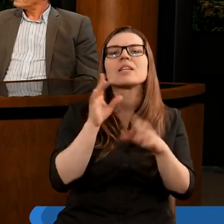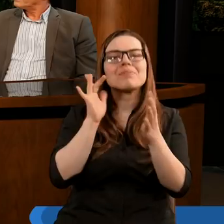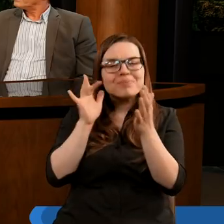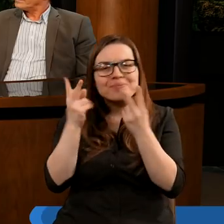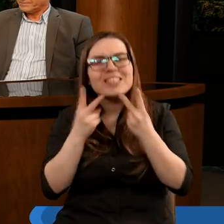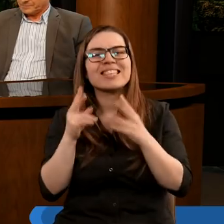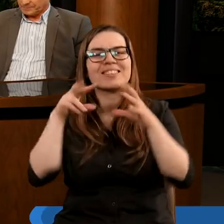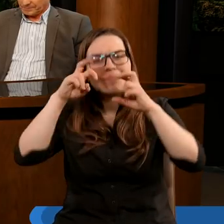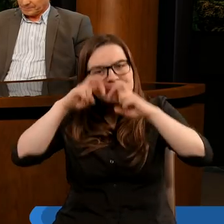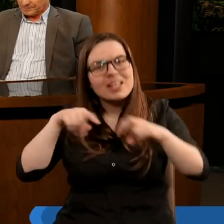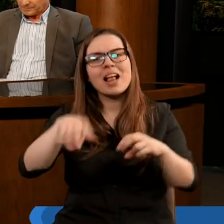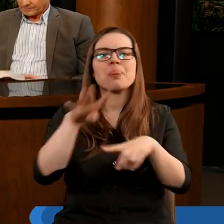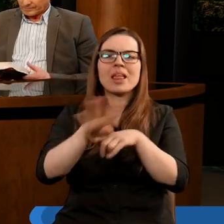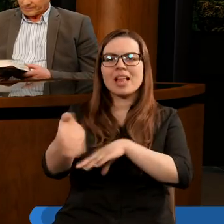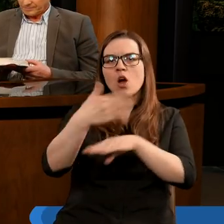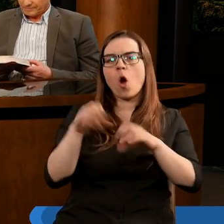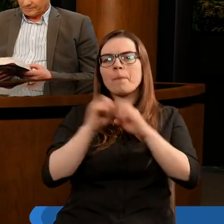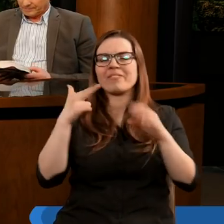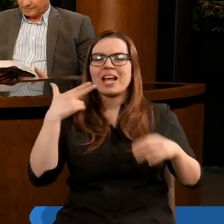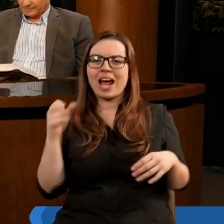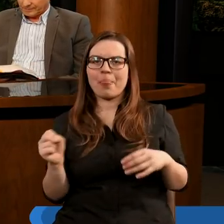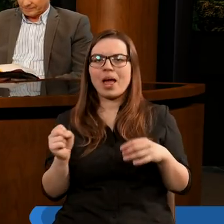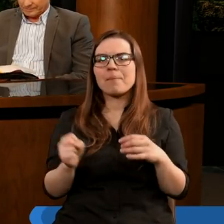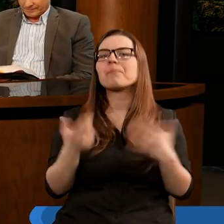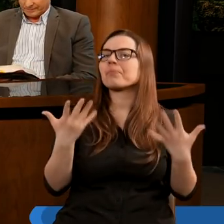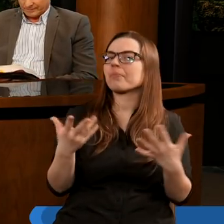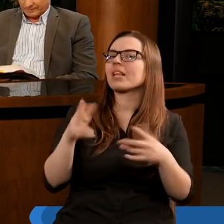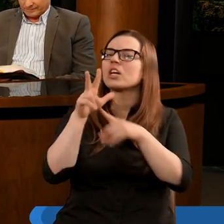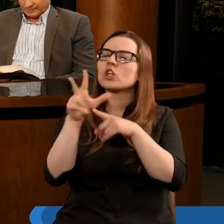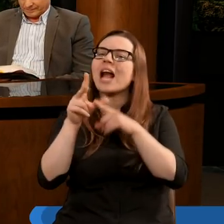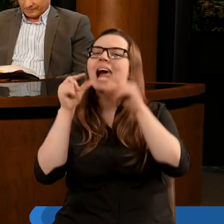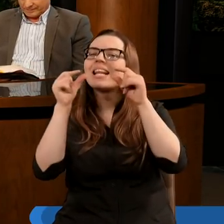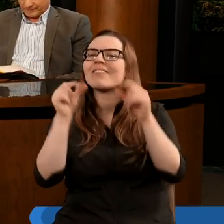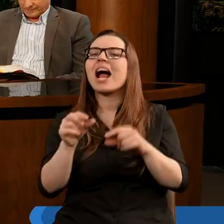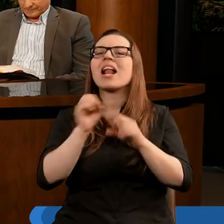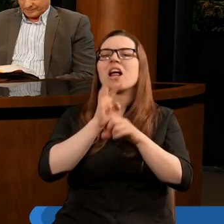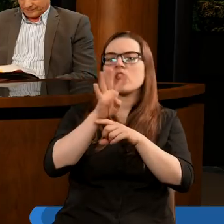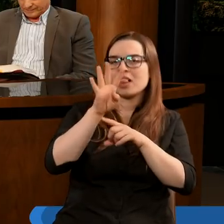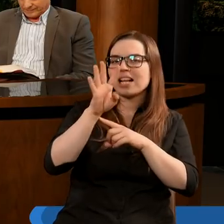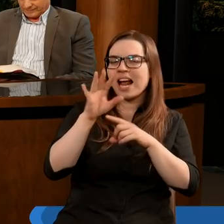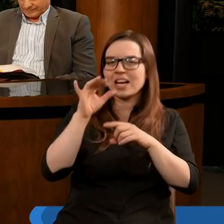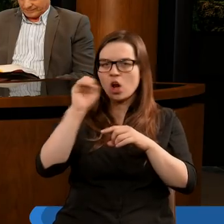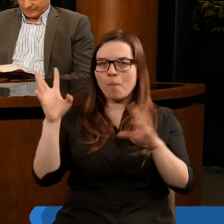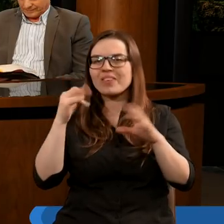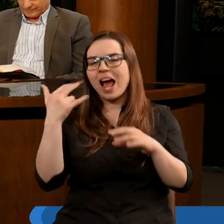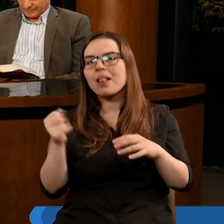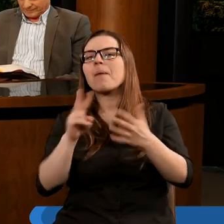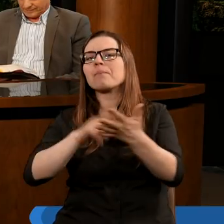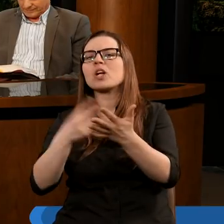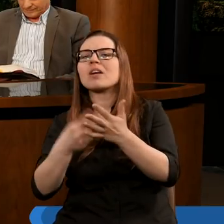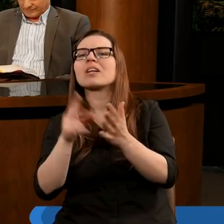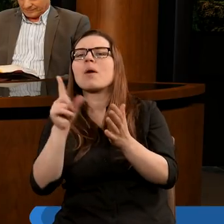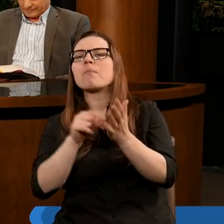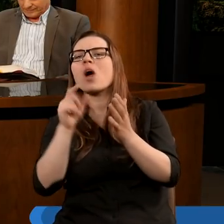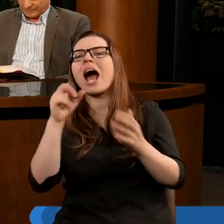rozdziału, że możemy popatrzeć na pewne fragmenty. Zwróćcie uwagę na 13 werset. Chciałbym przeczytać według przekładu